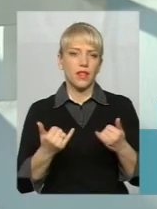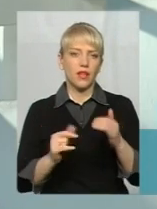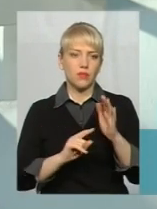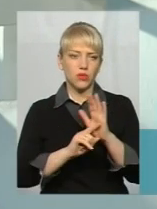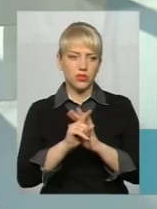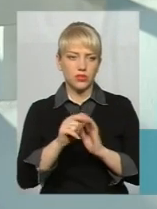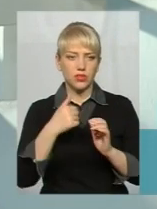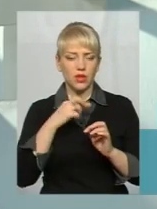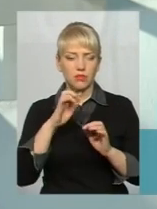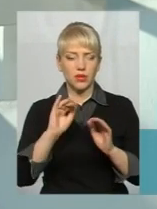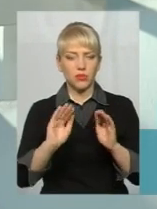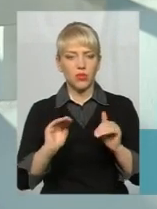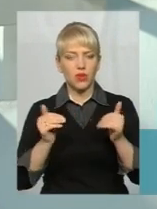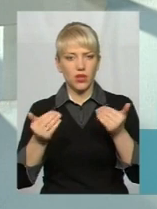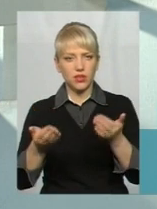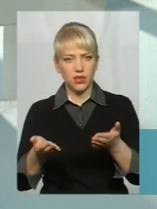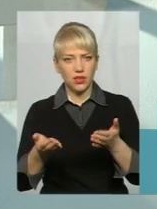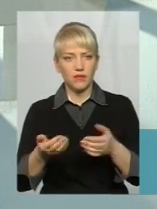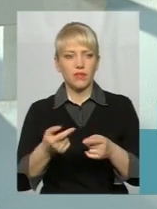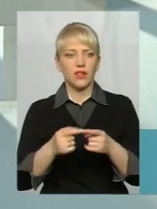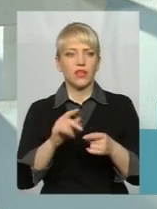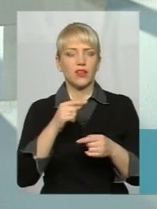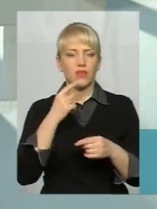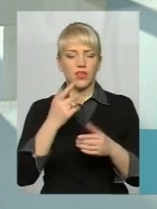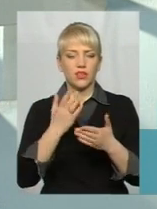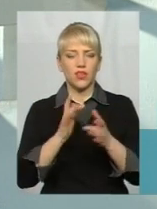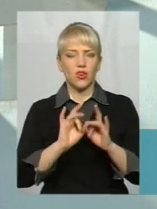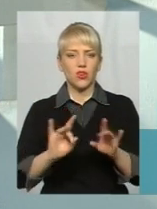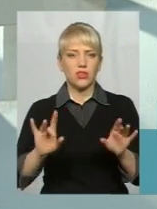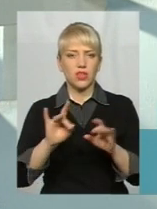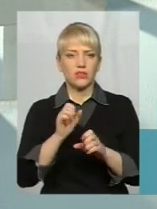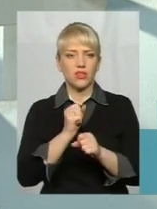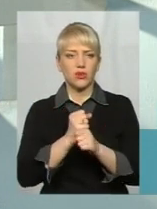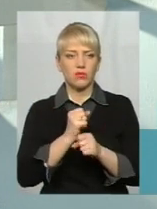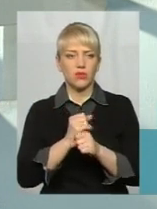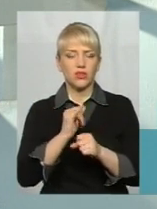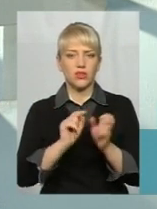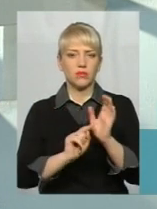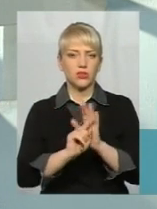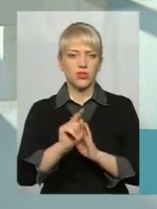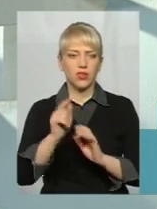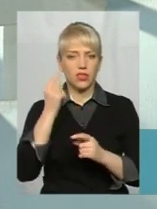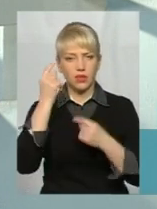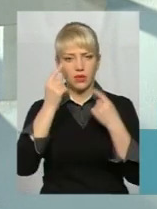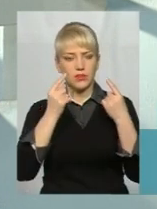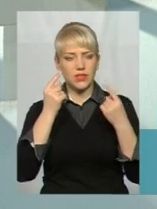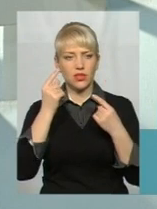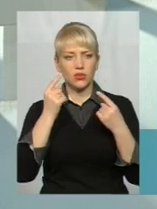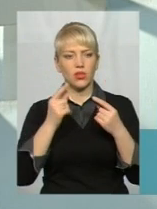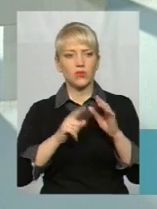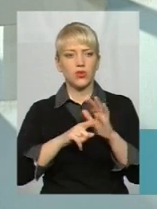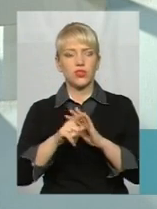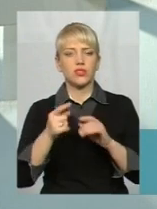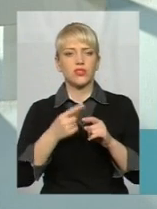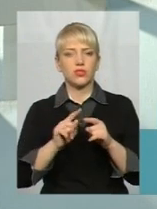порадила, от пані Цитлана теж сказала про те, що ведеться роз'яснювальна робота, і починати, психологам починали з того,